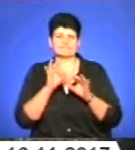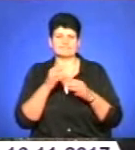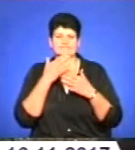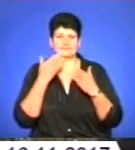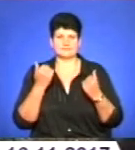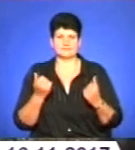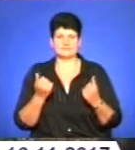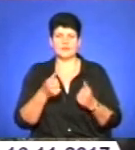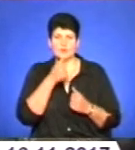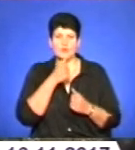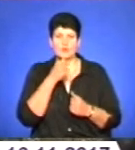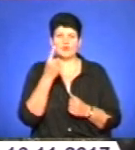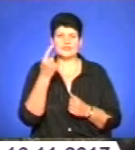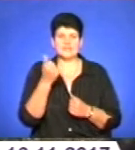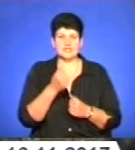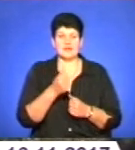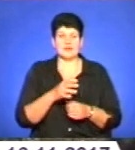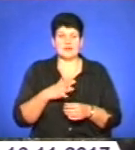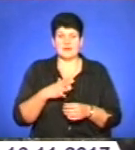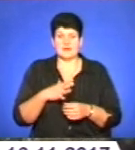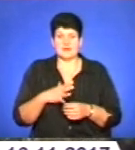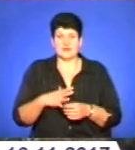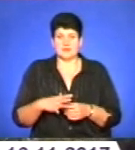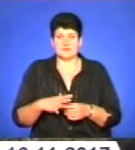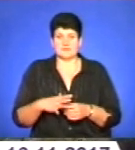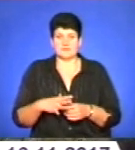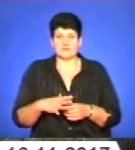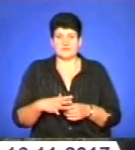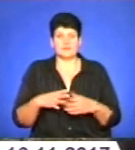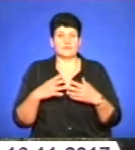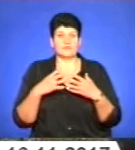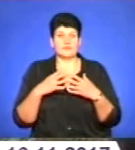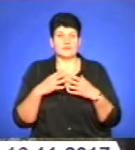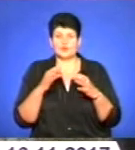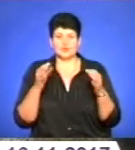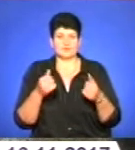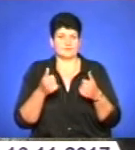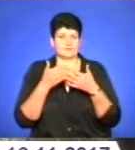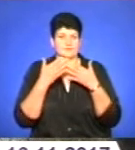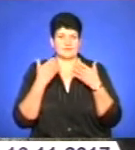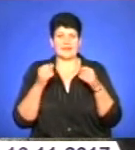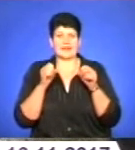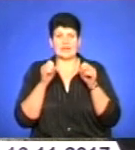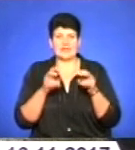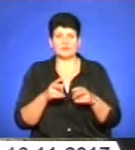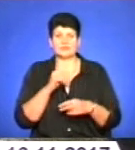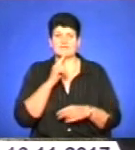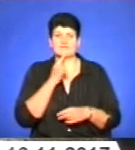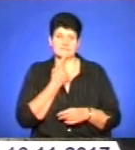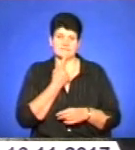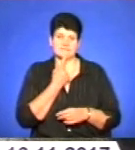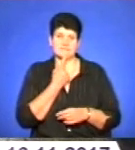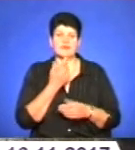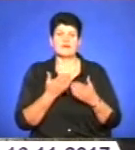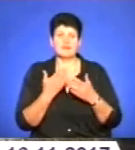Пробував тиждень, протримався. Не дає нічого доброго. Кинути тяжко. А